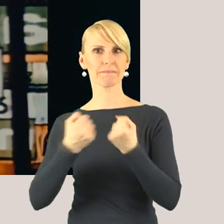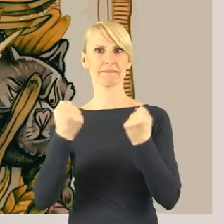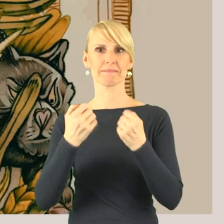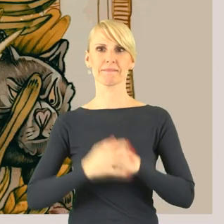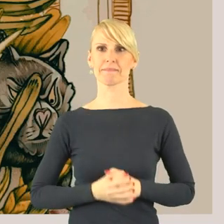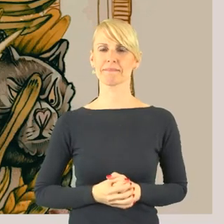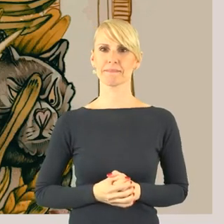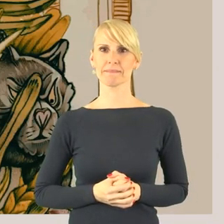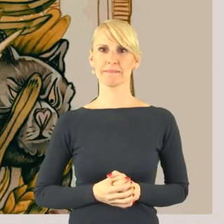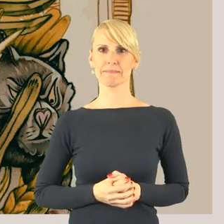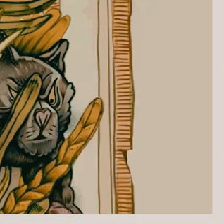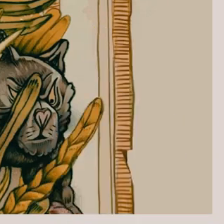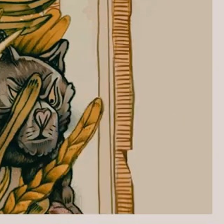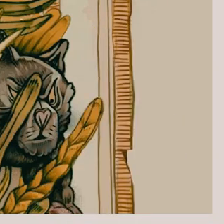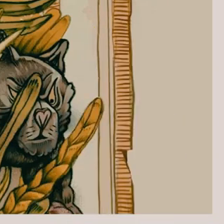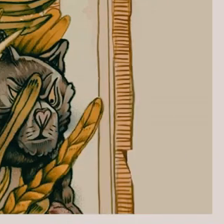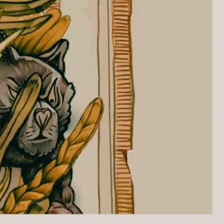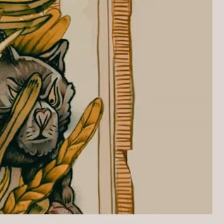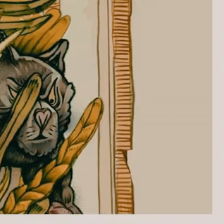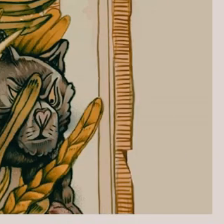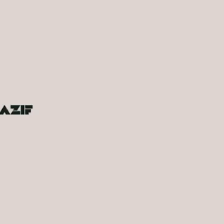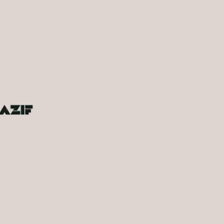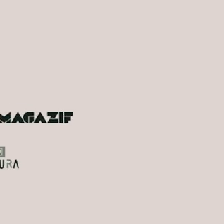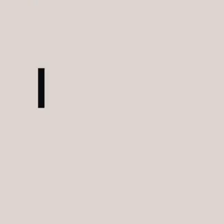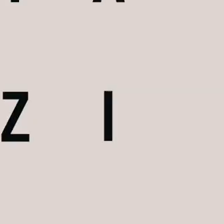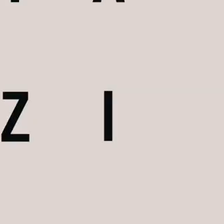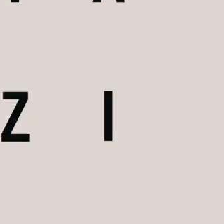epoce, w której funkcjonował. KONIEC!